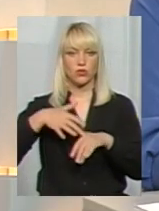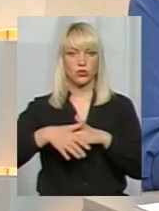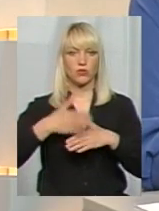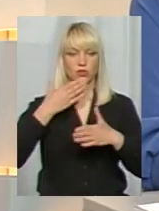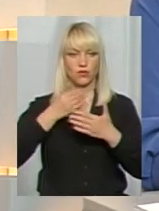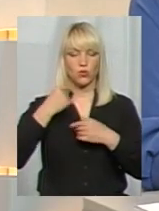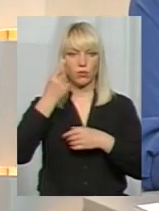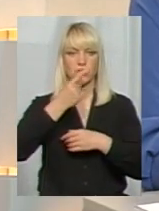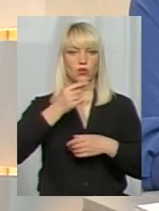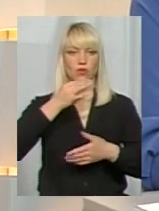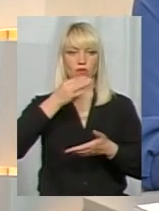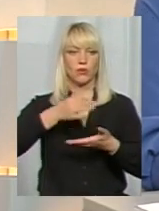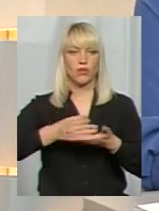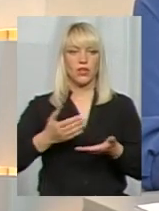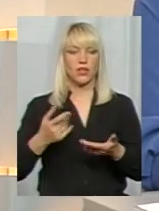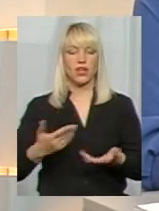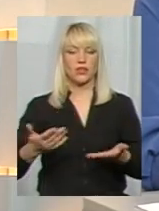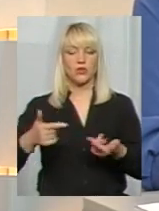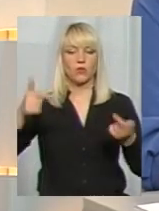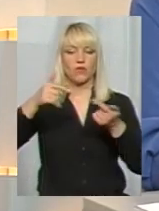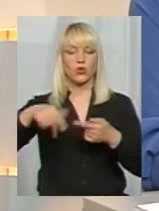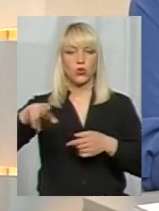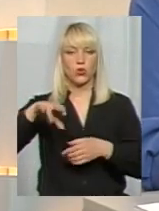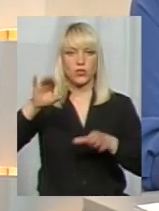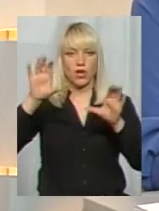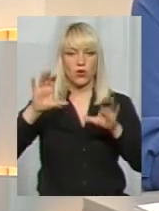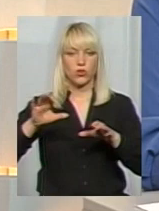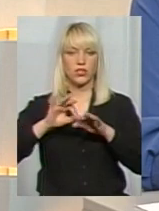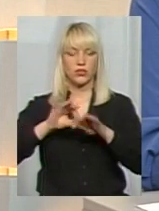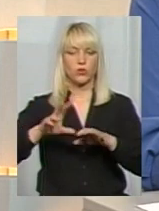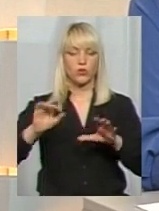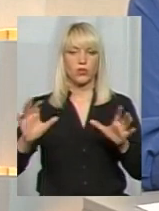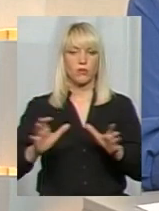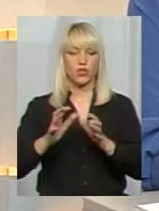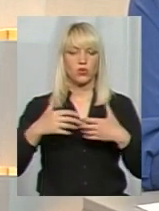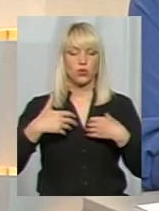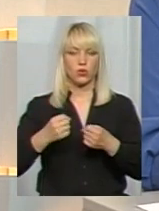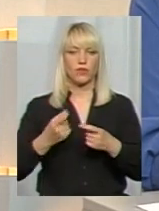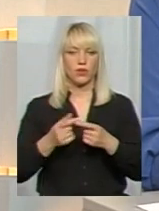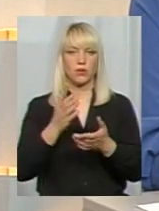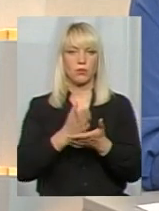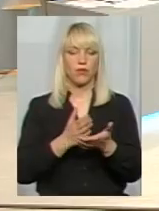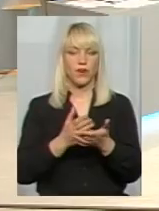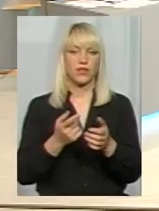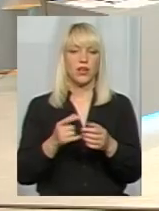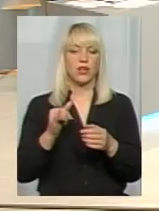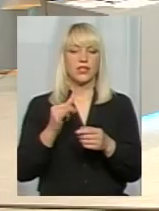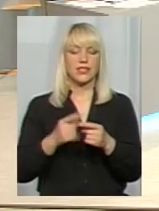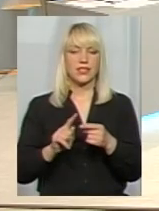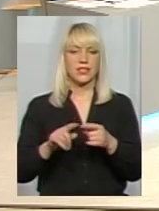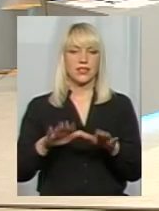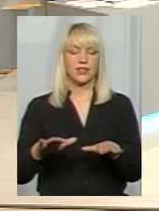персональну відповідальність, яку відповідно до закону вони несуть по відношенню за збереження здоров'я і перебування у цих таборах дітей. І,